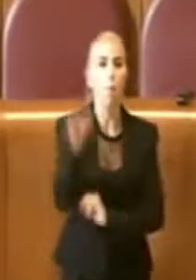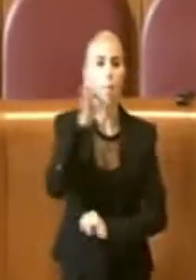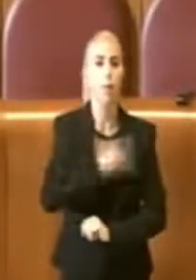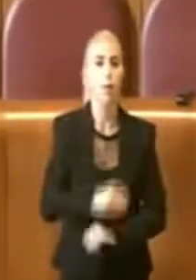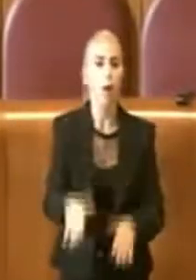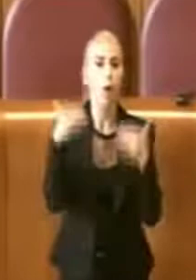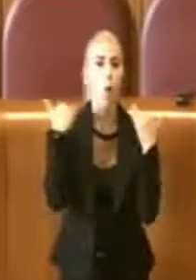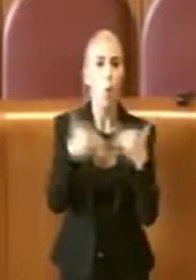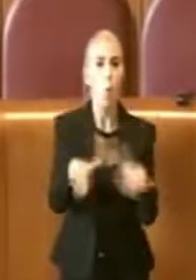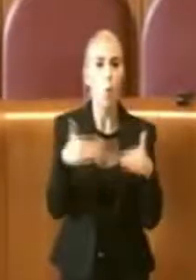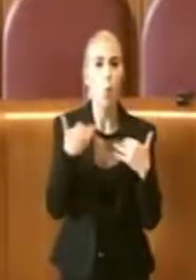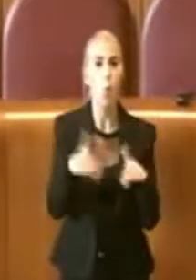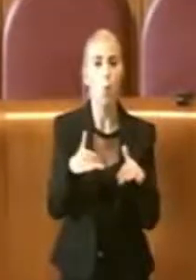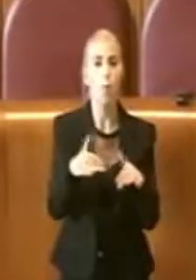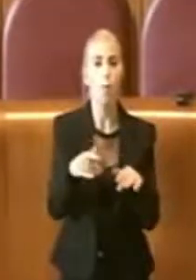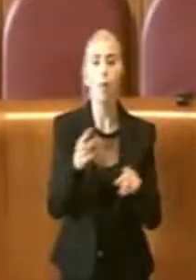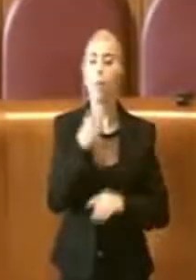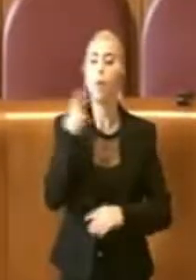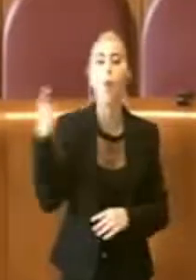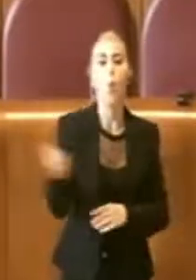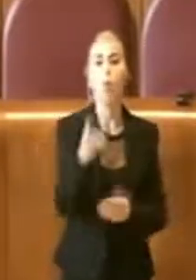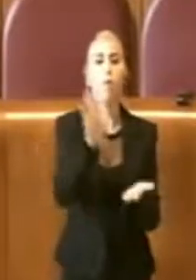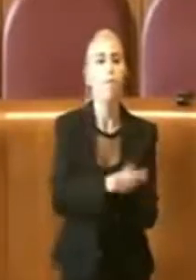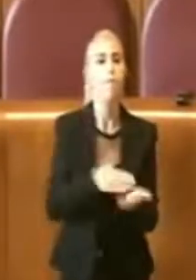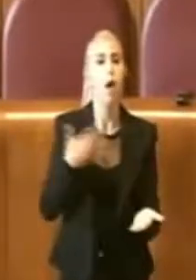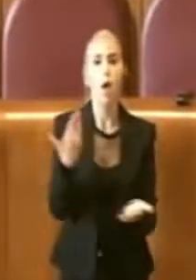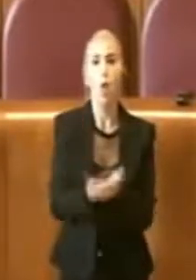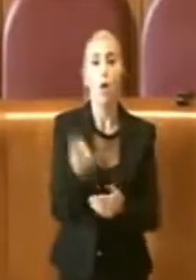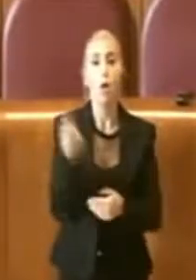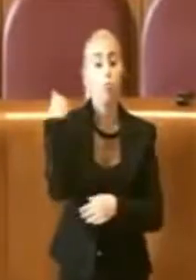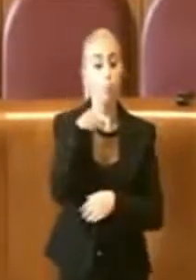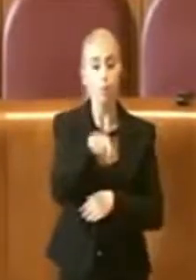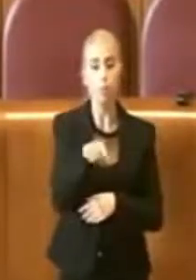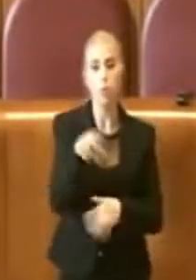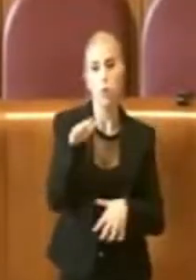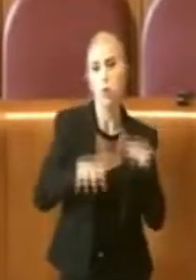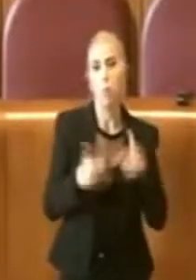unico, su questo non c'è dubbio.